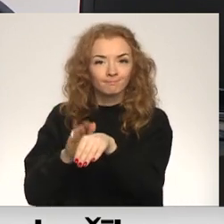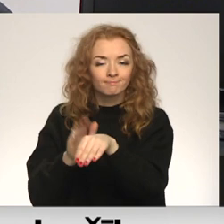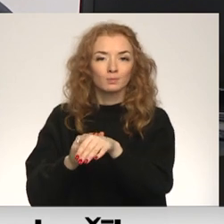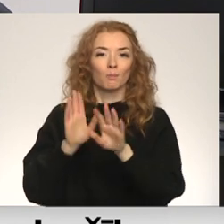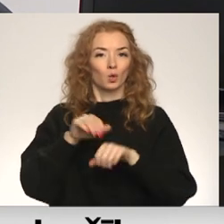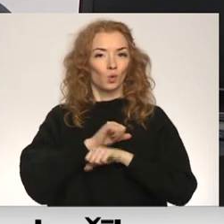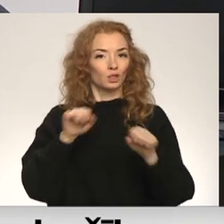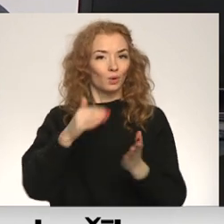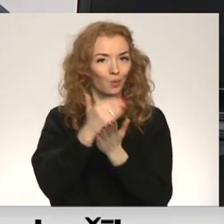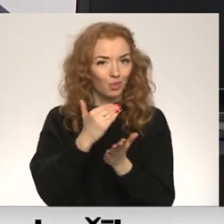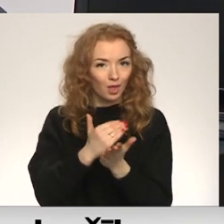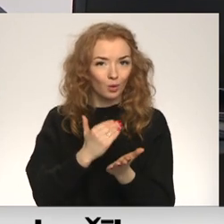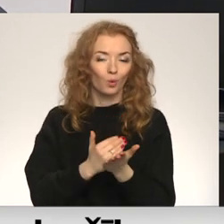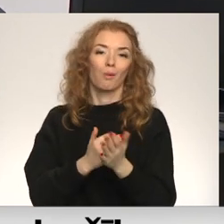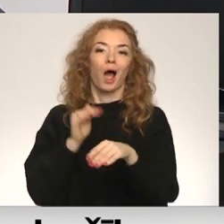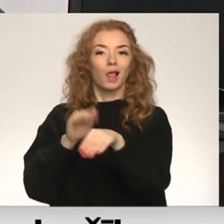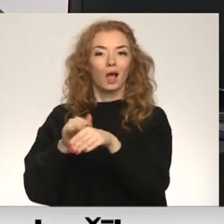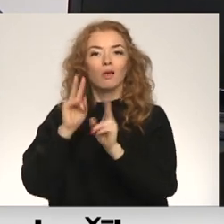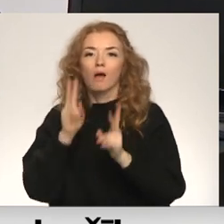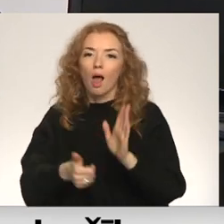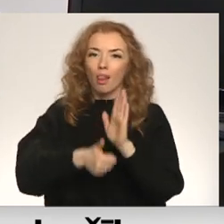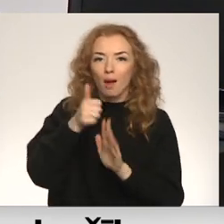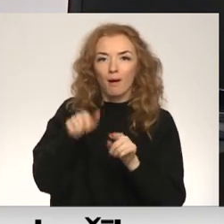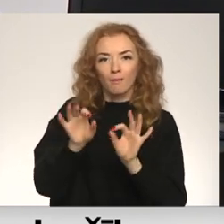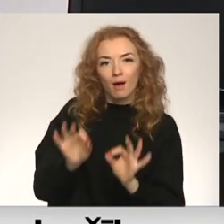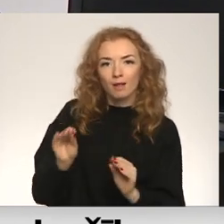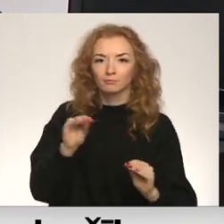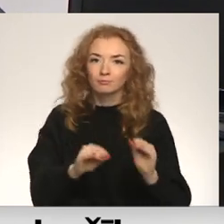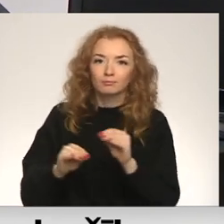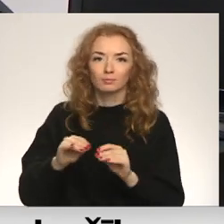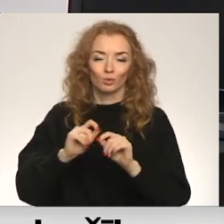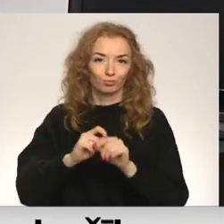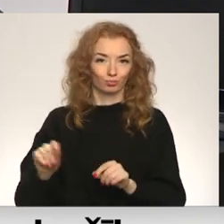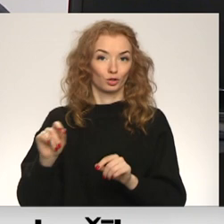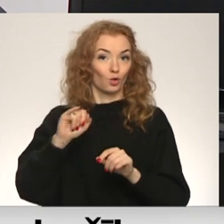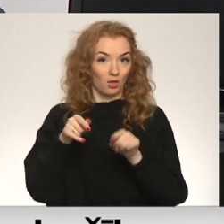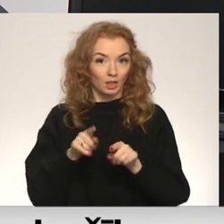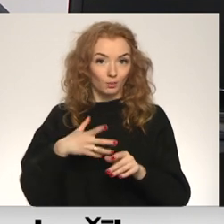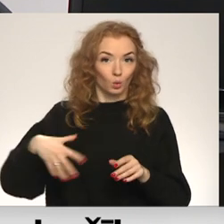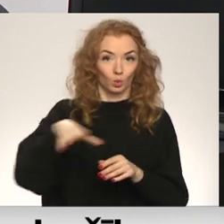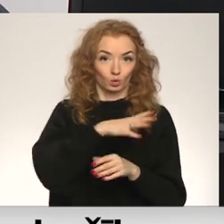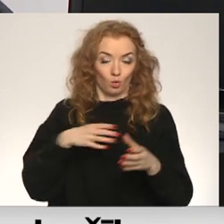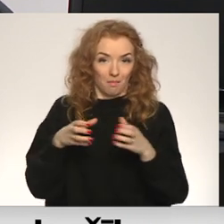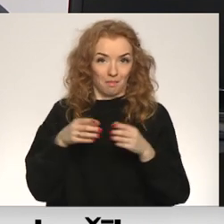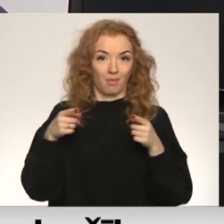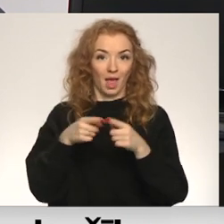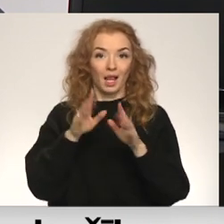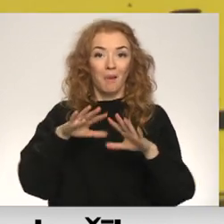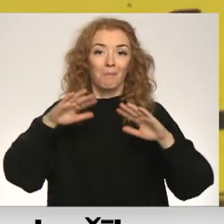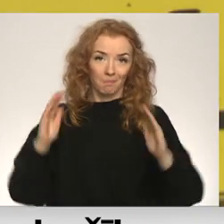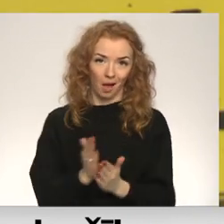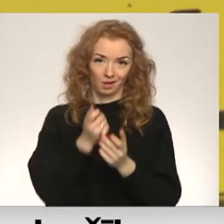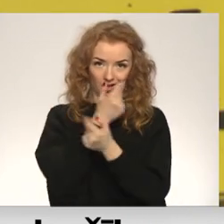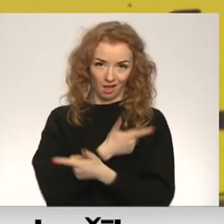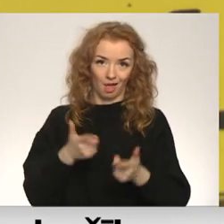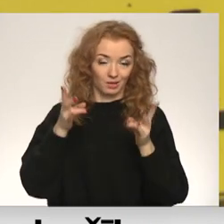tos drošības noteikumus, atgādina, kā labāk un pareizāk darboties, jo tas jau ir mūsu kopējais mērķis, lai būtu mazāk nelaimes gadījumi.